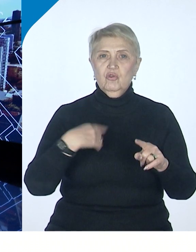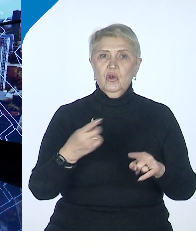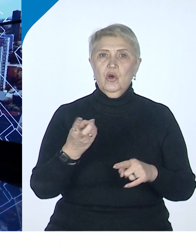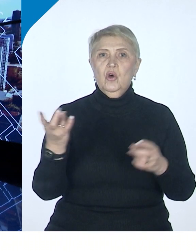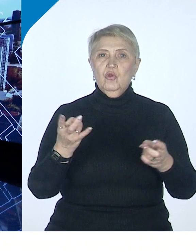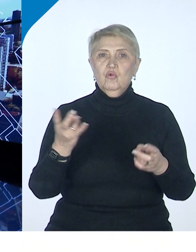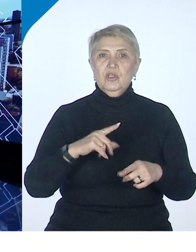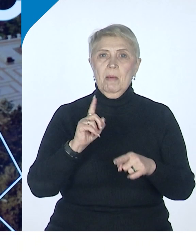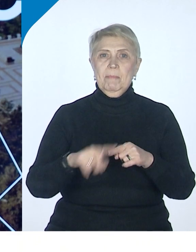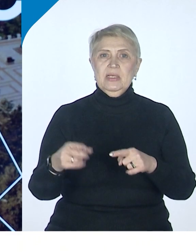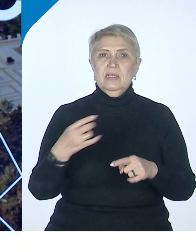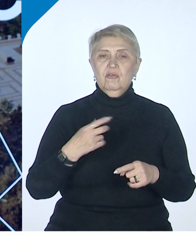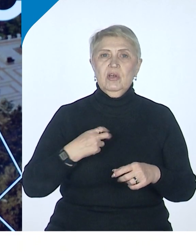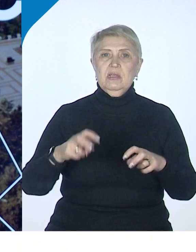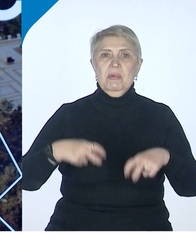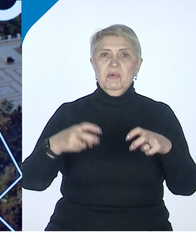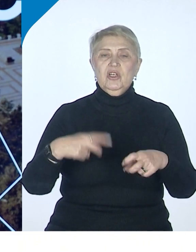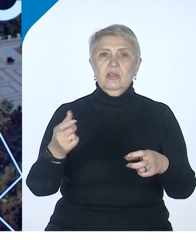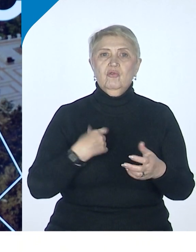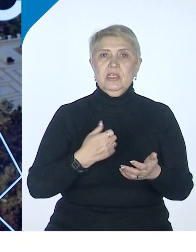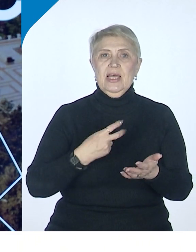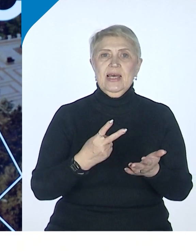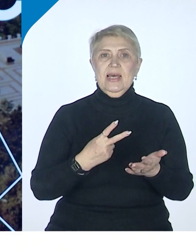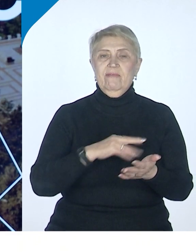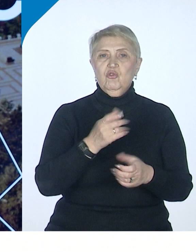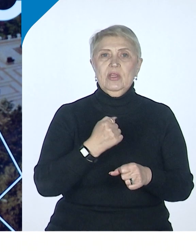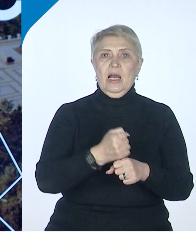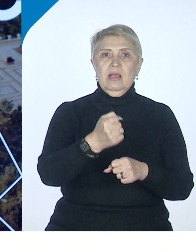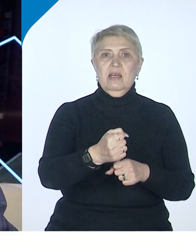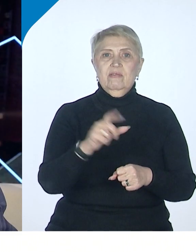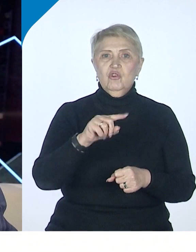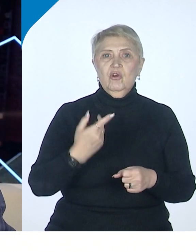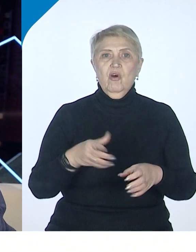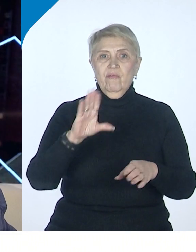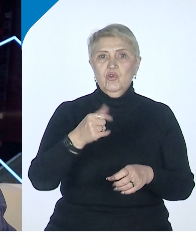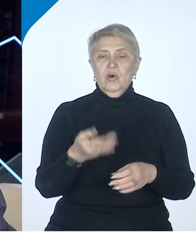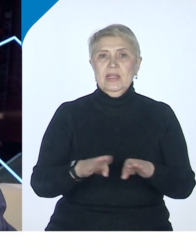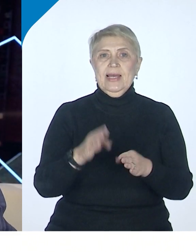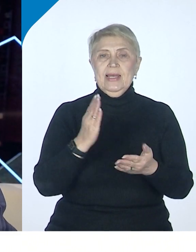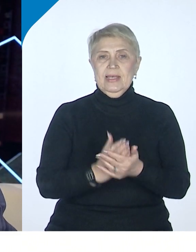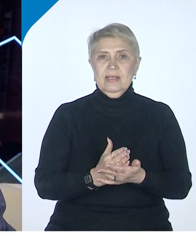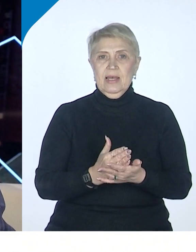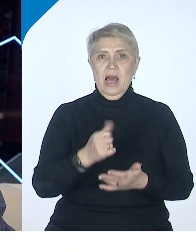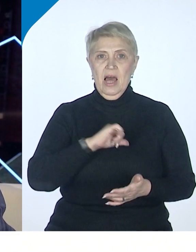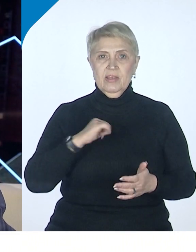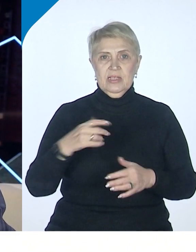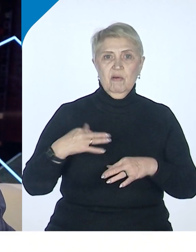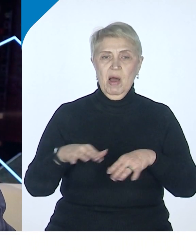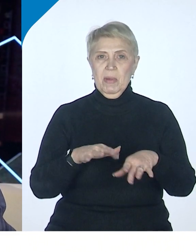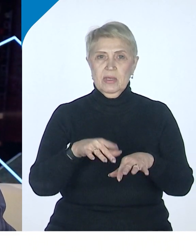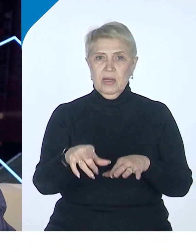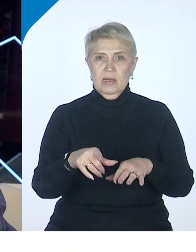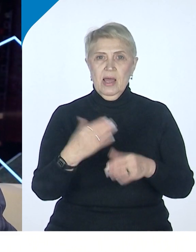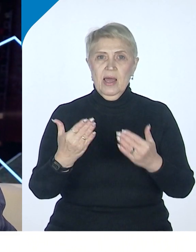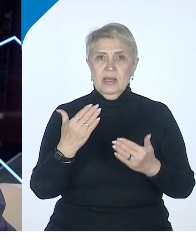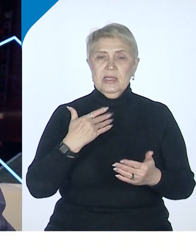побежать докладывать, что мы уже все это сделали, что это все так и есть. Хотя на самом деле, ну, если возвращаться вот к